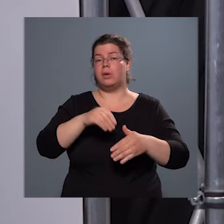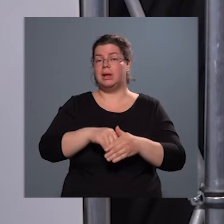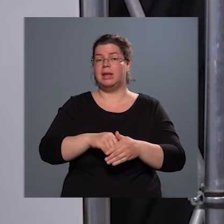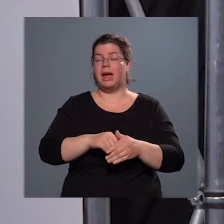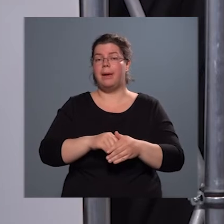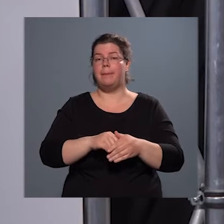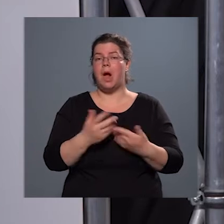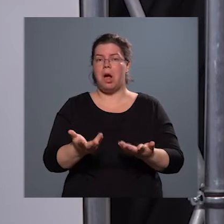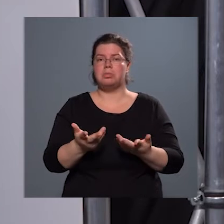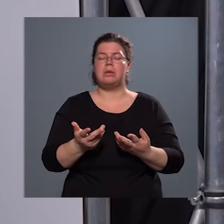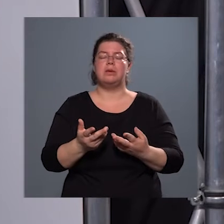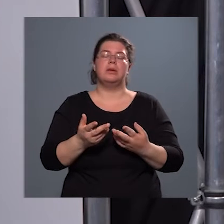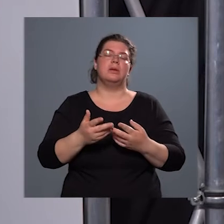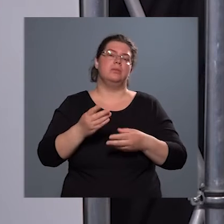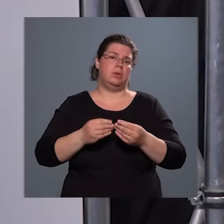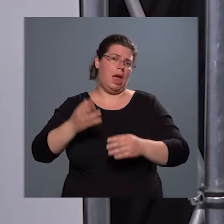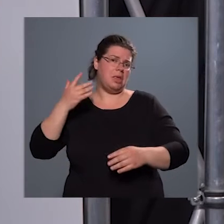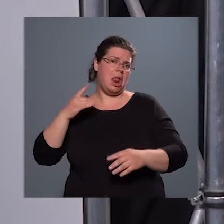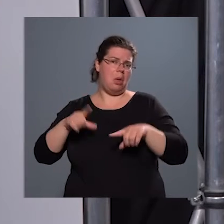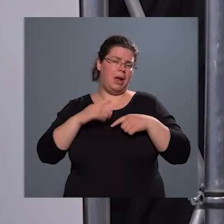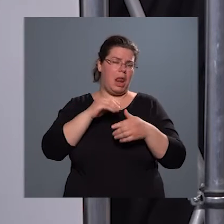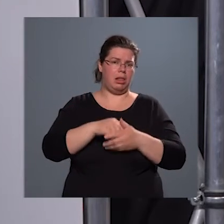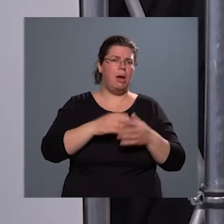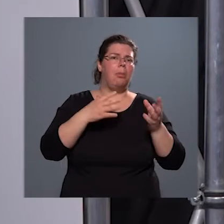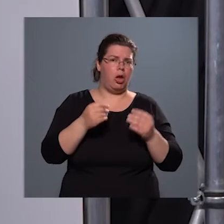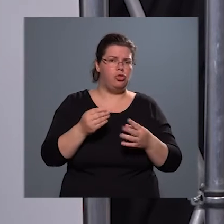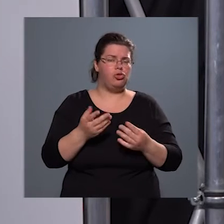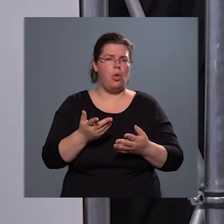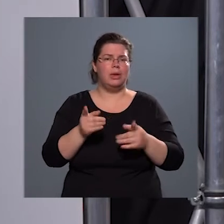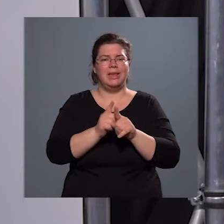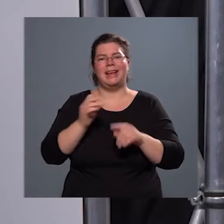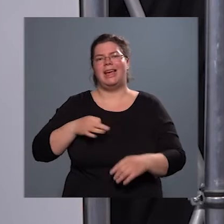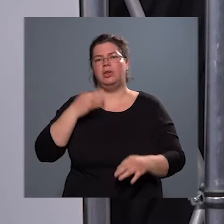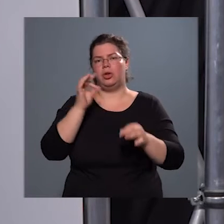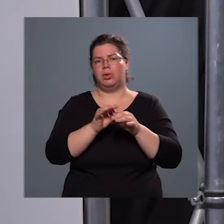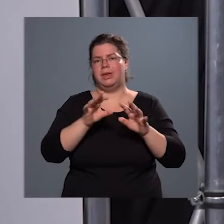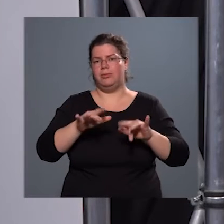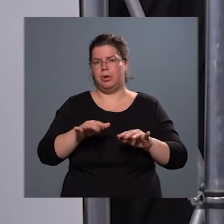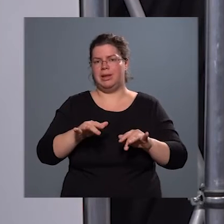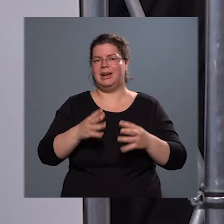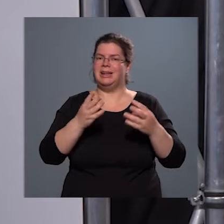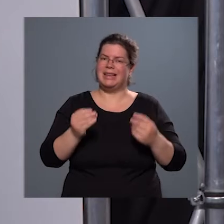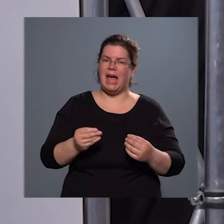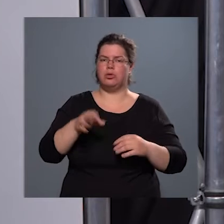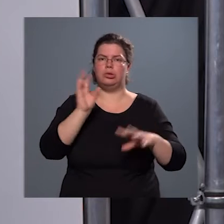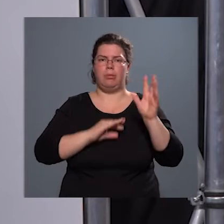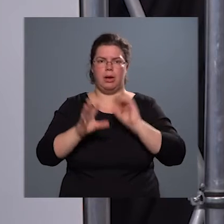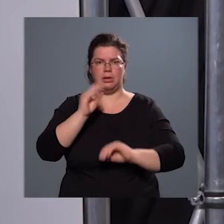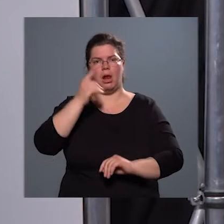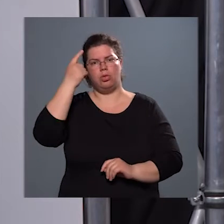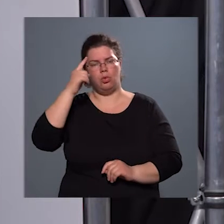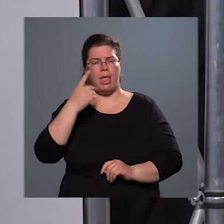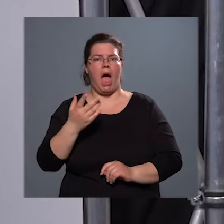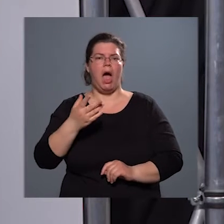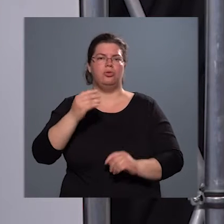lévén, hogy valóban az előéletemben azért sok ilyen egészségügyi informatikai tárgyú tapasztalattudás